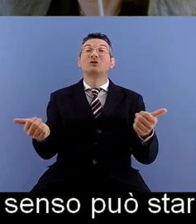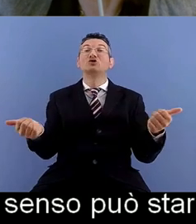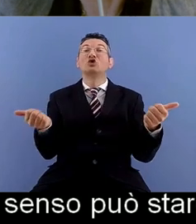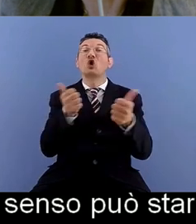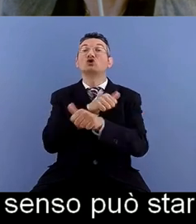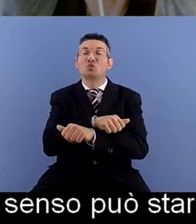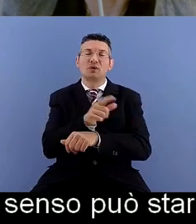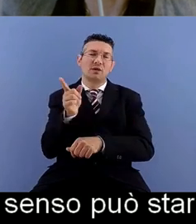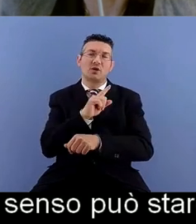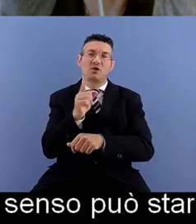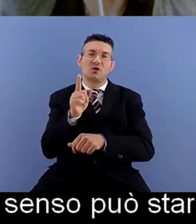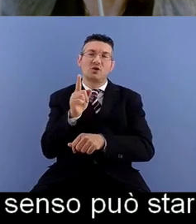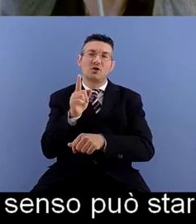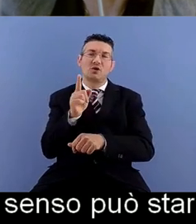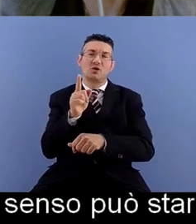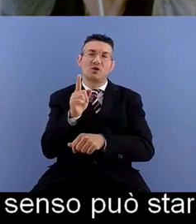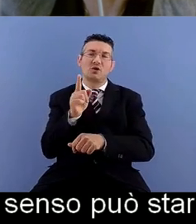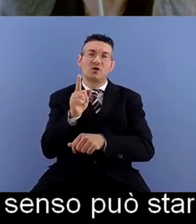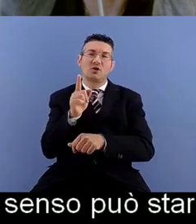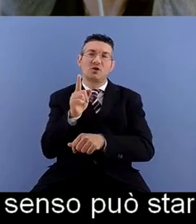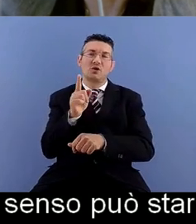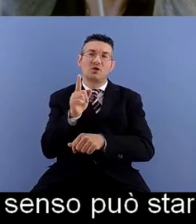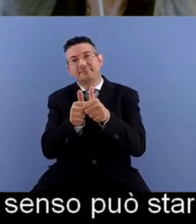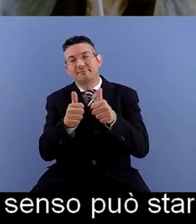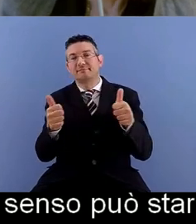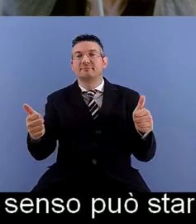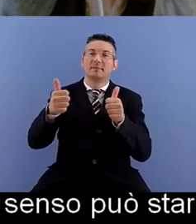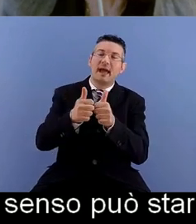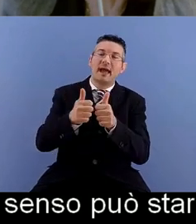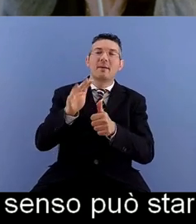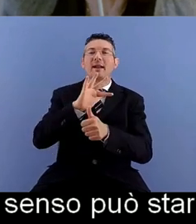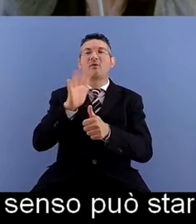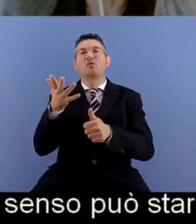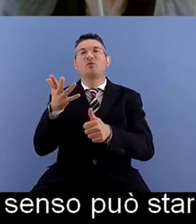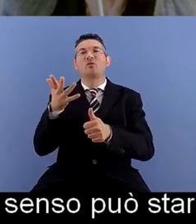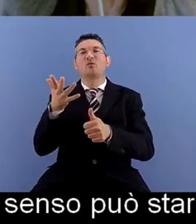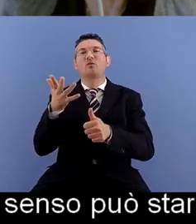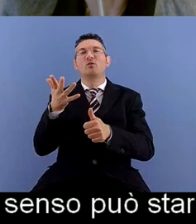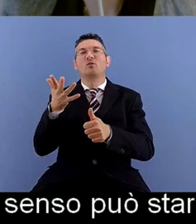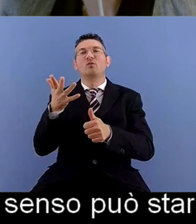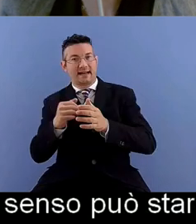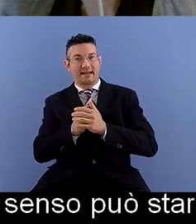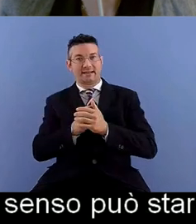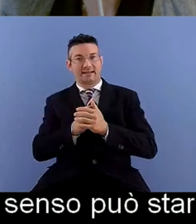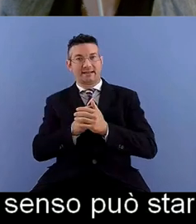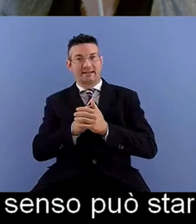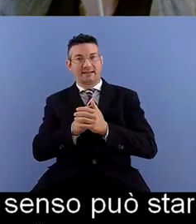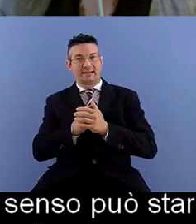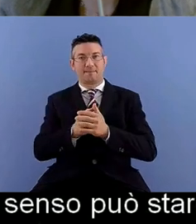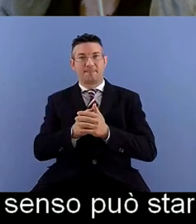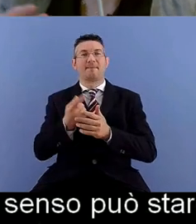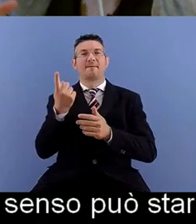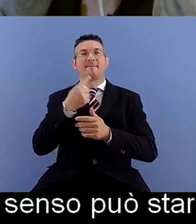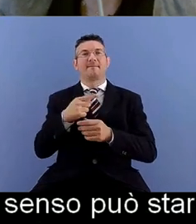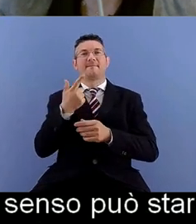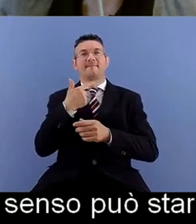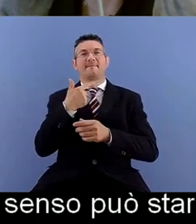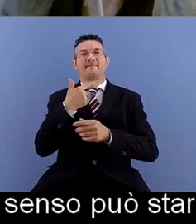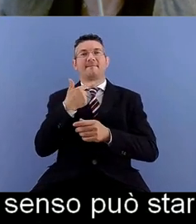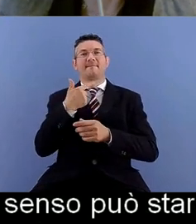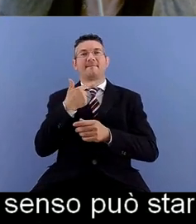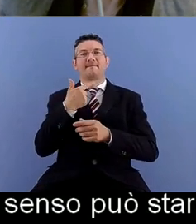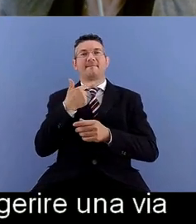vicario e per suggerire una via alternativa il segno utilizzato schematizza un occhio che nella sua versione